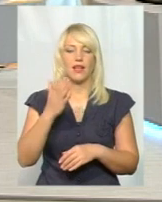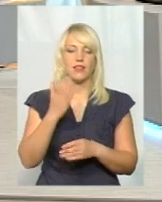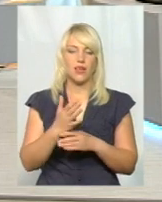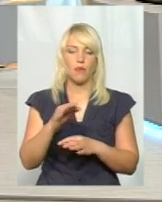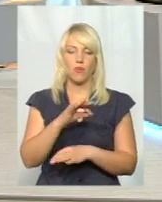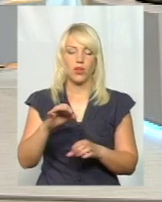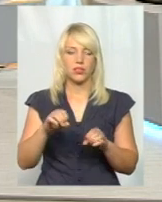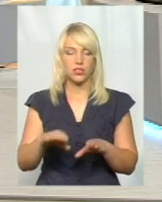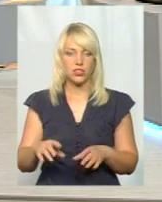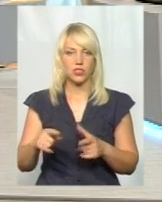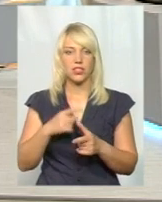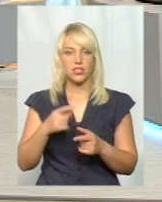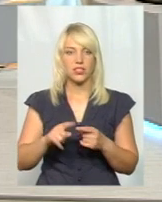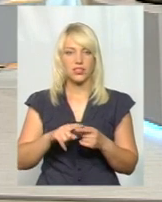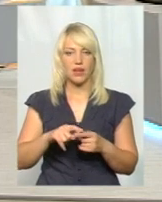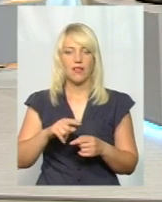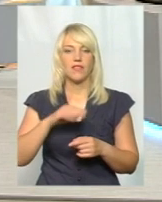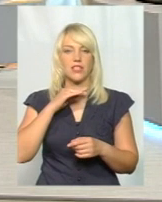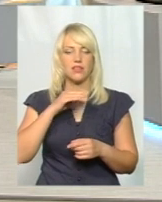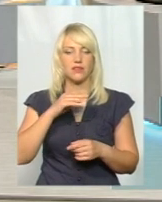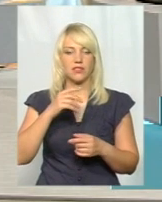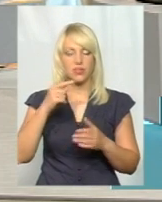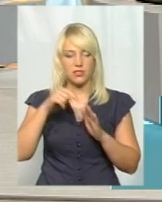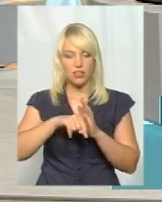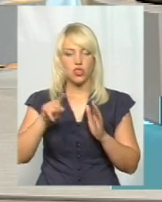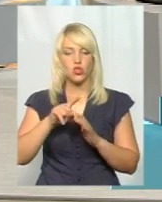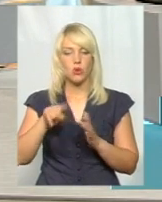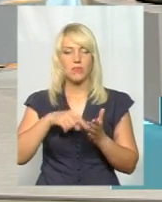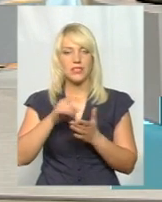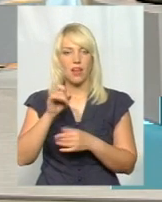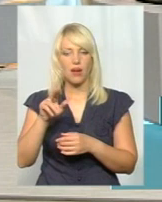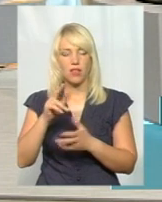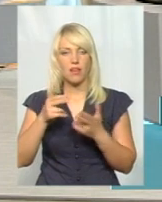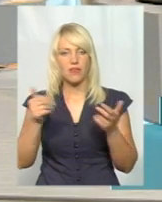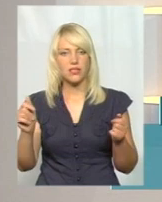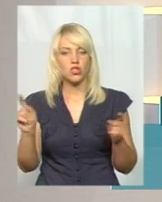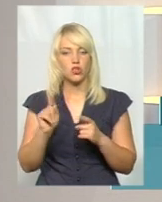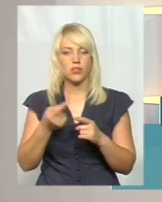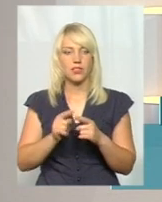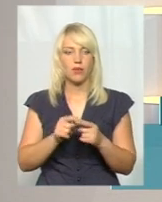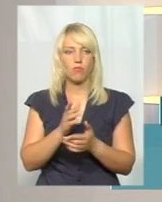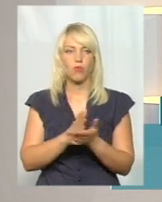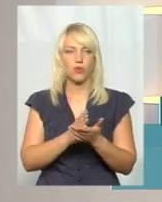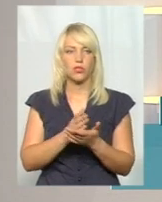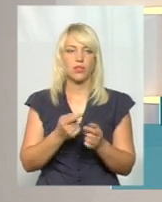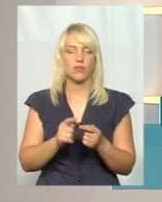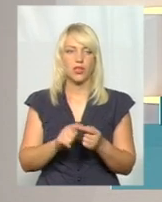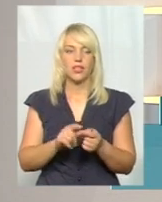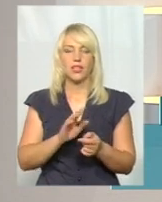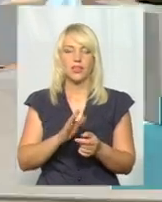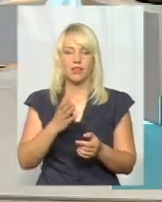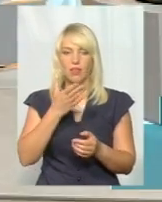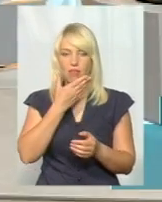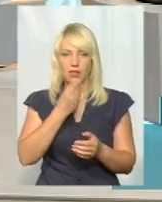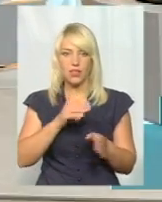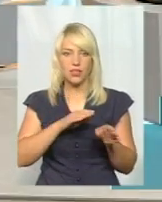чи це означає, що в міській раді все ж таки визнають, що от ті послуги, які надають перевізники, що вони на належному рівні? Проєкт рішення